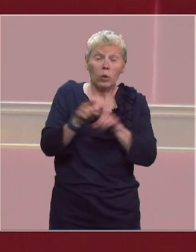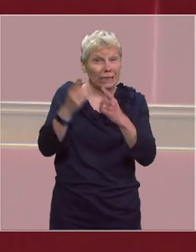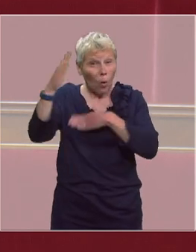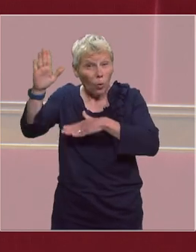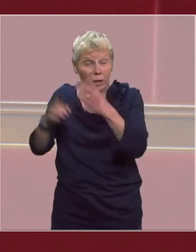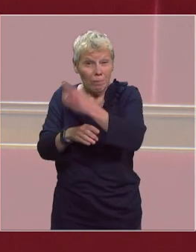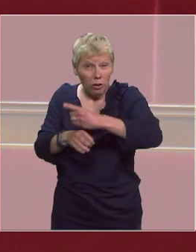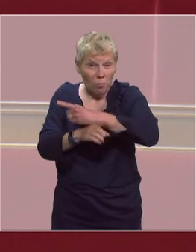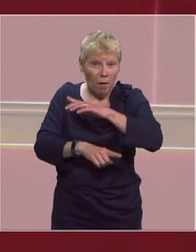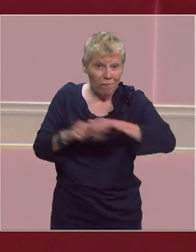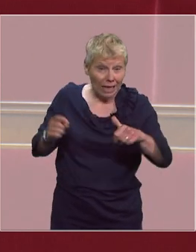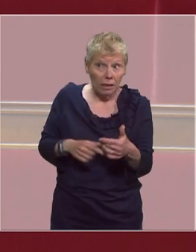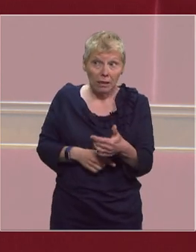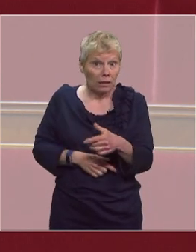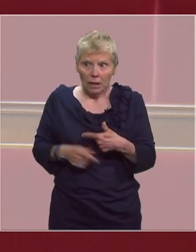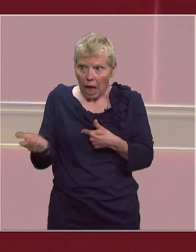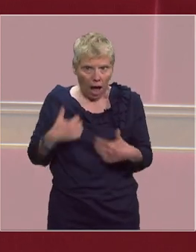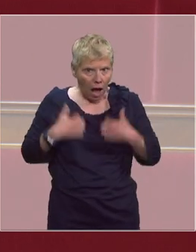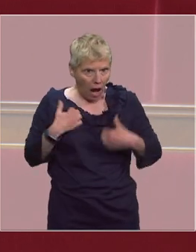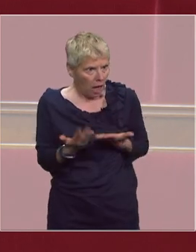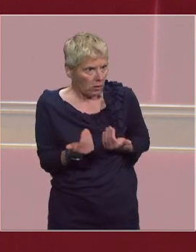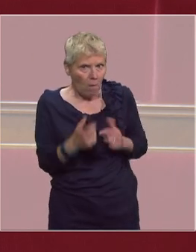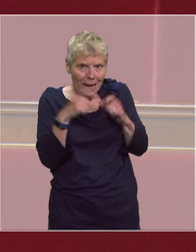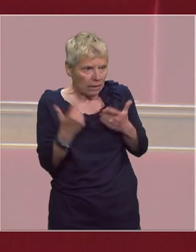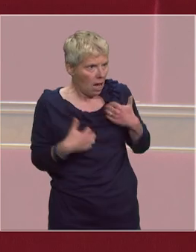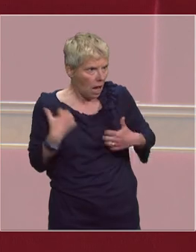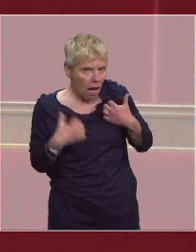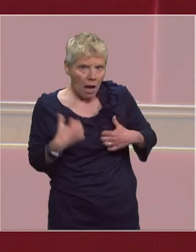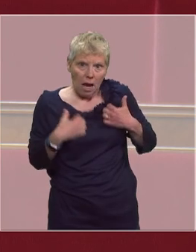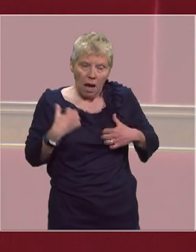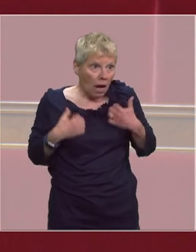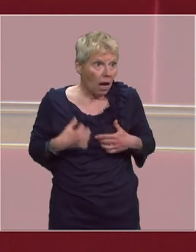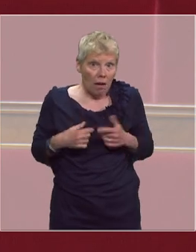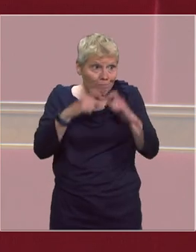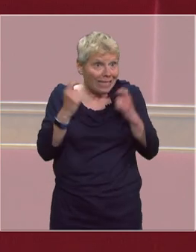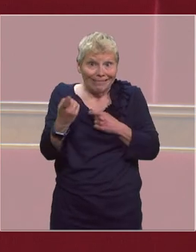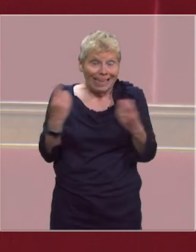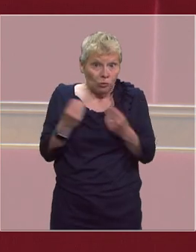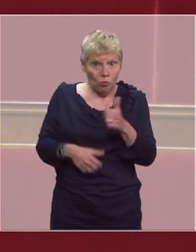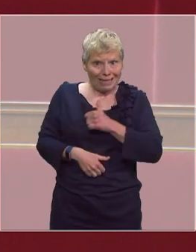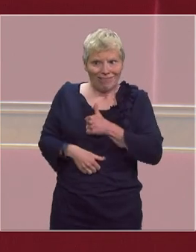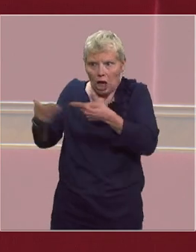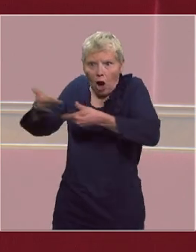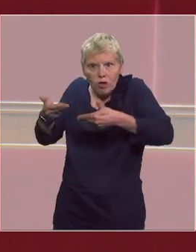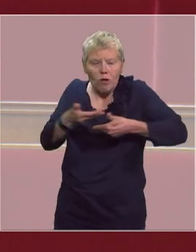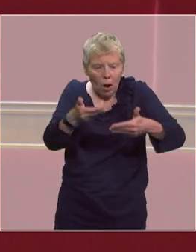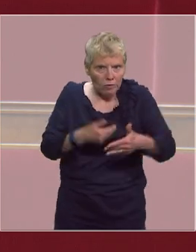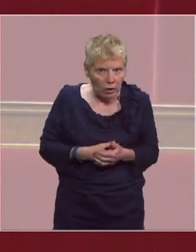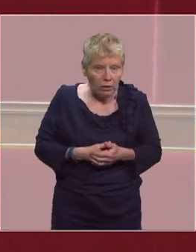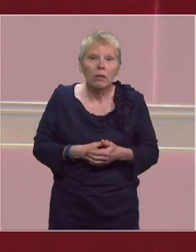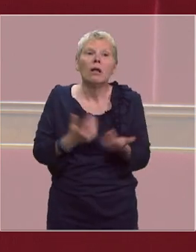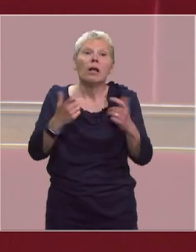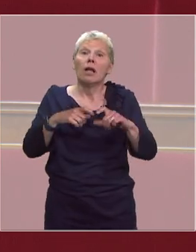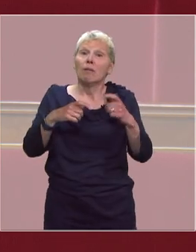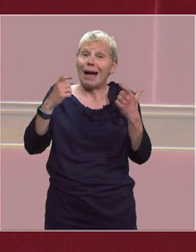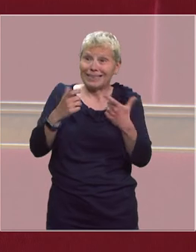encore ne toujours pas recevoir de masques de l'Etat, mais uniquement de solidarité venant du domaine privé. Plutôt que de fournir des masques dans